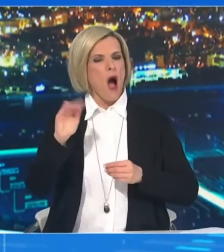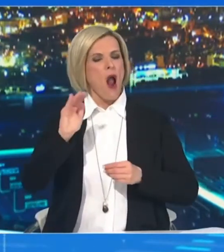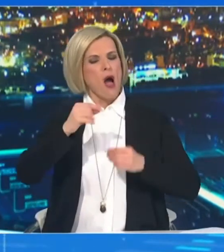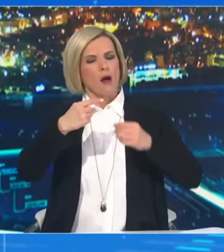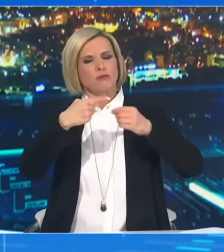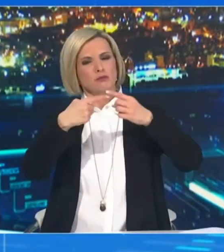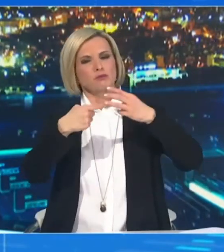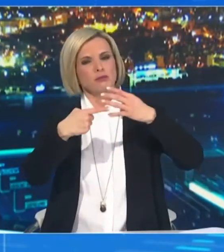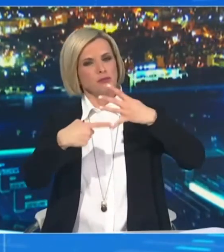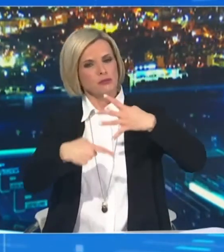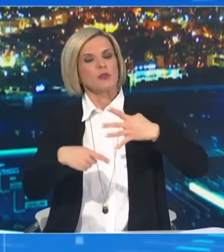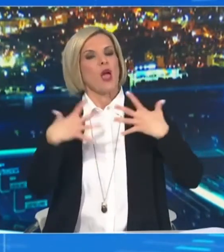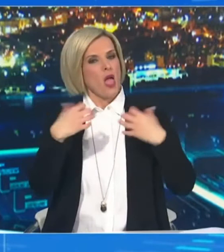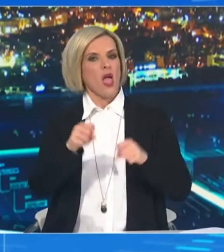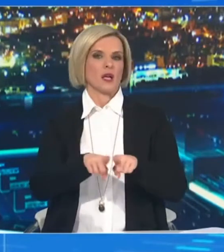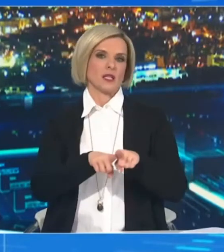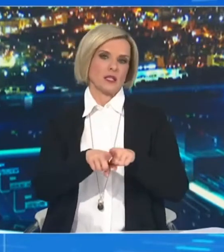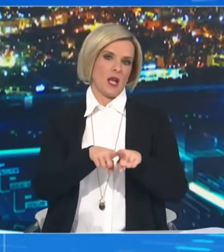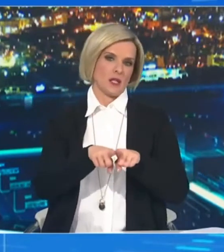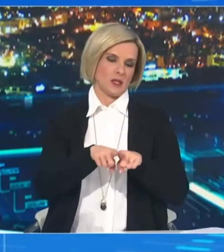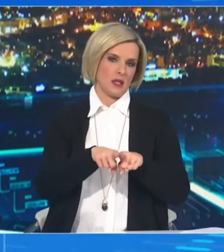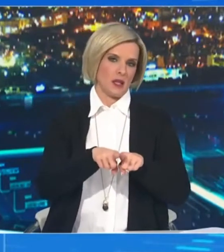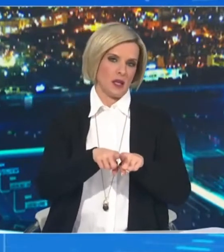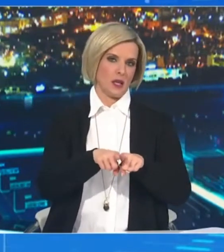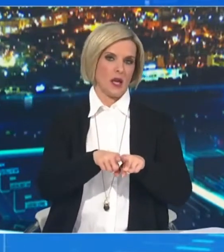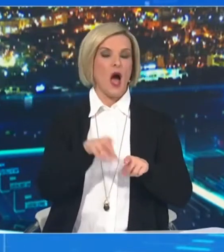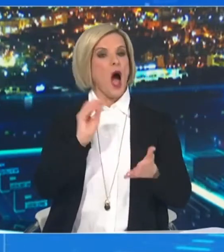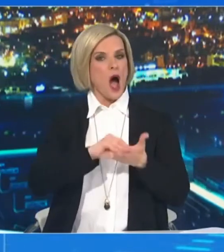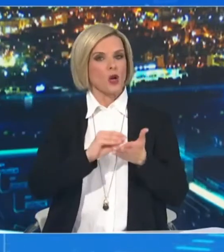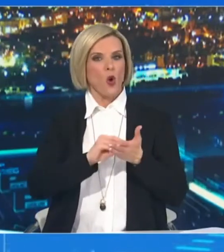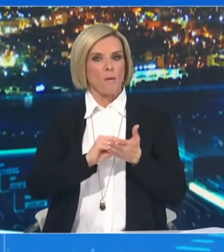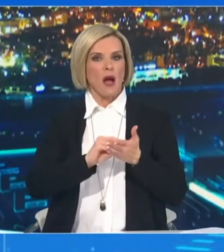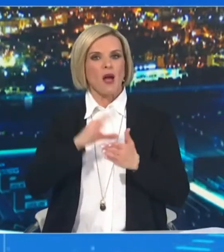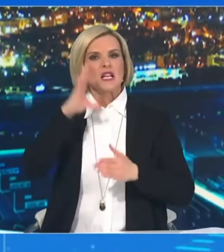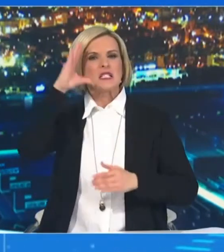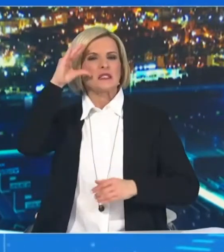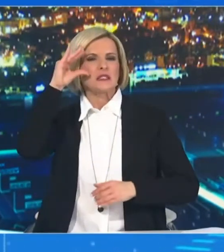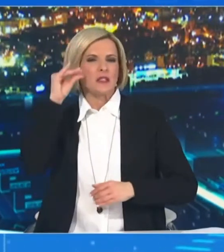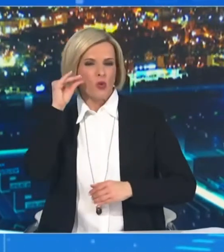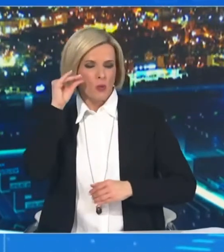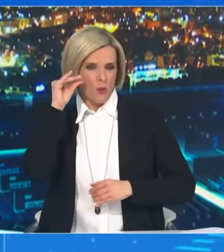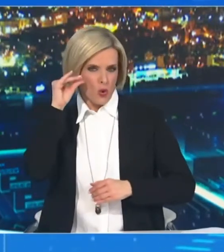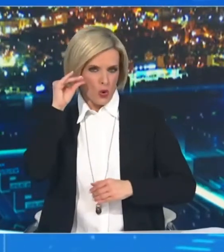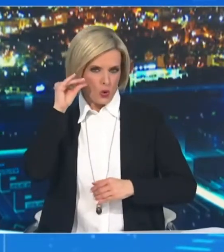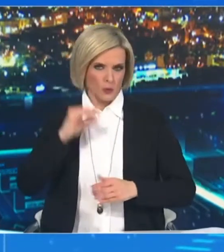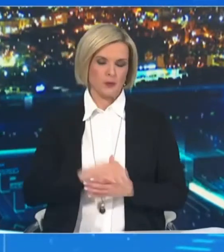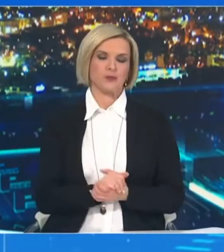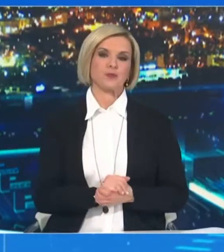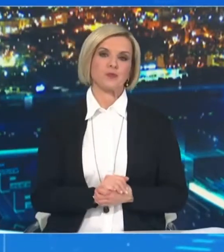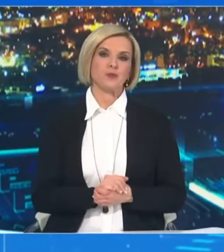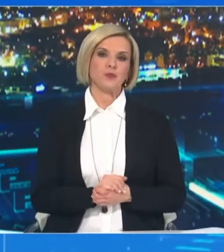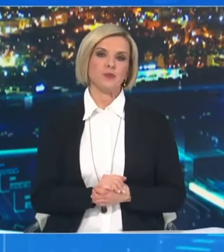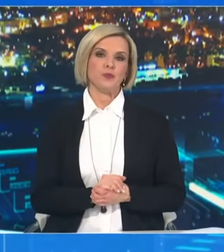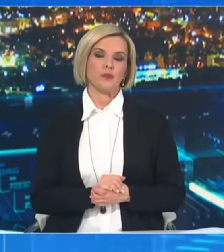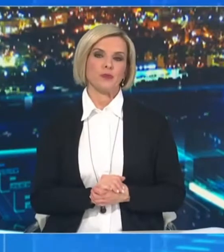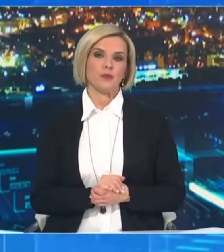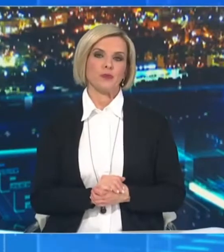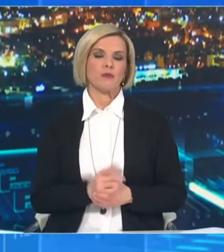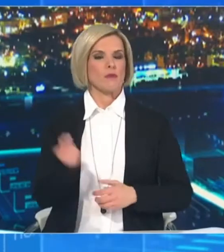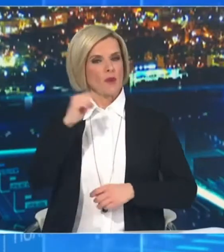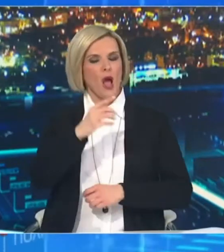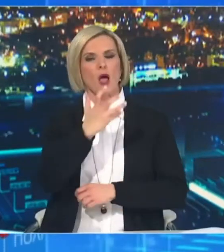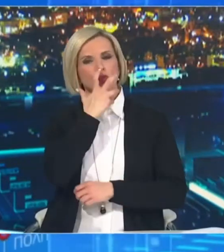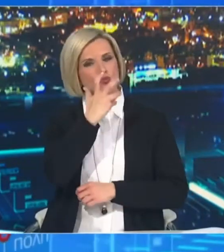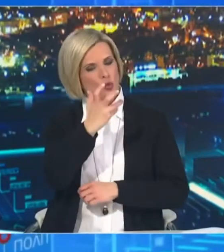οποία συμπεριλαμβάνεται και το σύνδρομο Down. Υπάρχουν και άλλες σοβαρές καταστάσεις οι οποίες θα